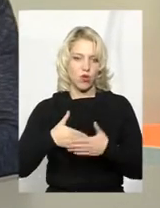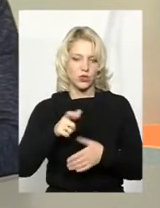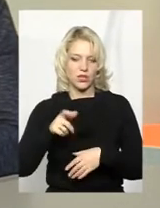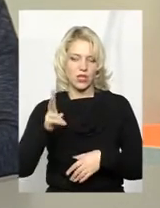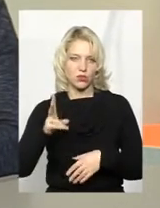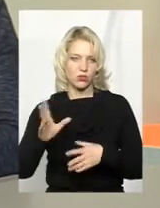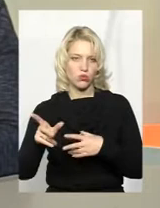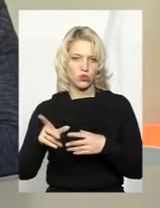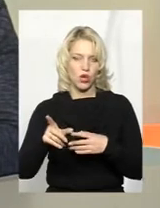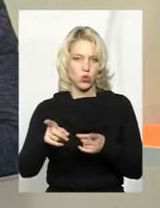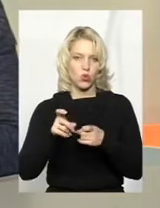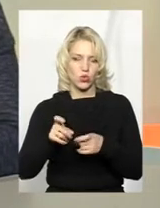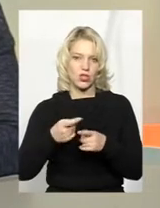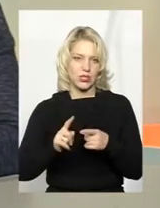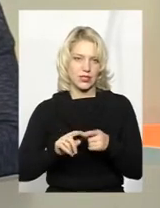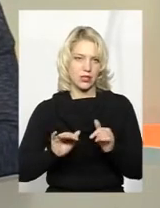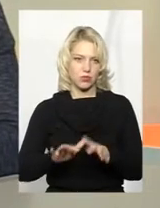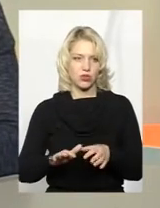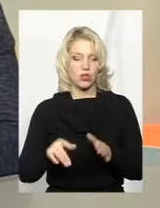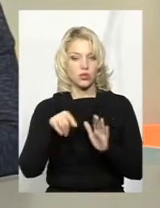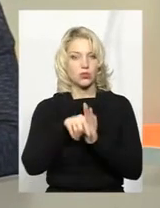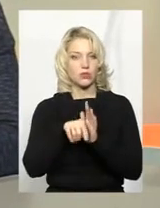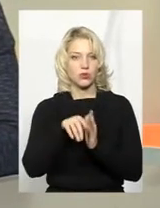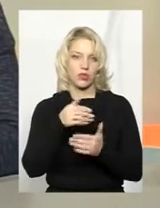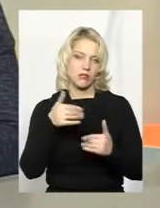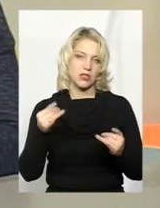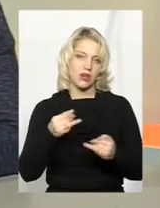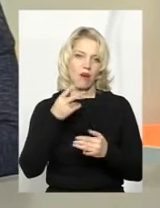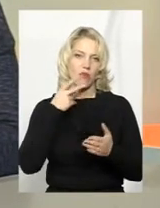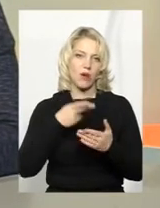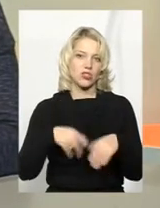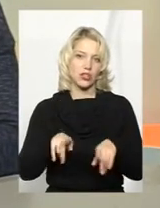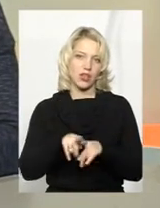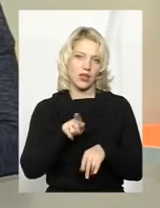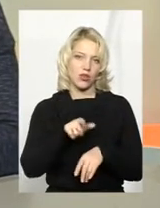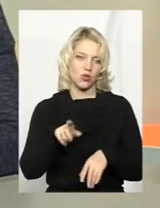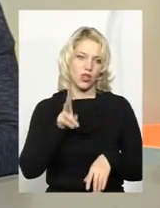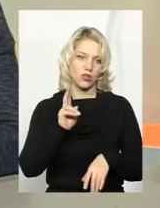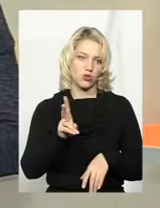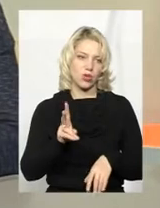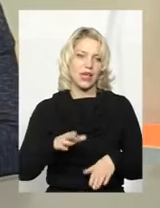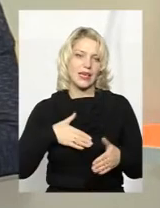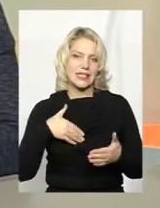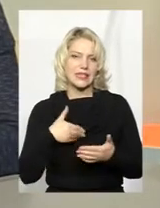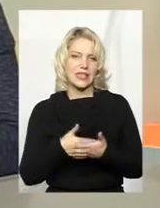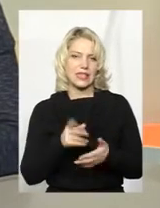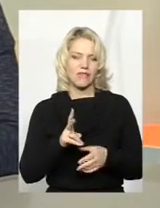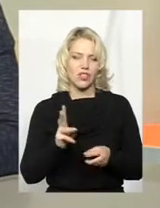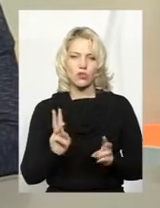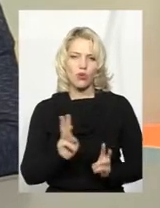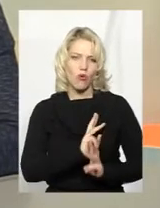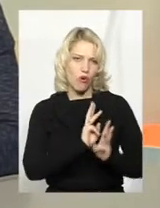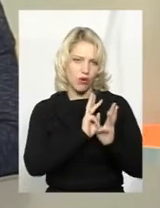які будуть долучатися до подій. Тобто нам цікаво побачити таких людей, які ініціативні, які горять